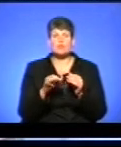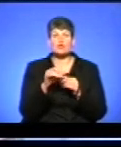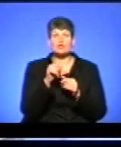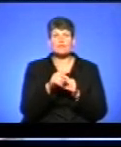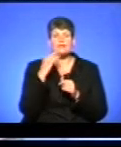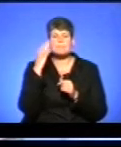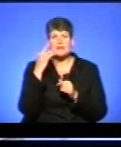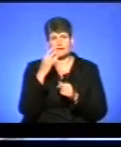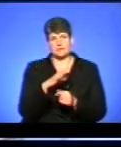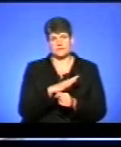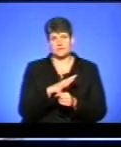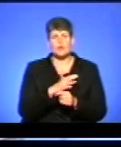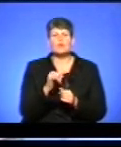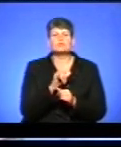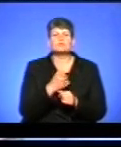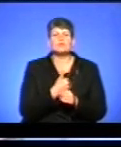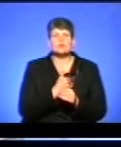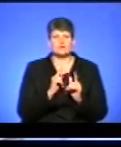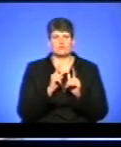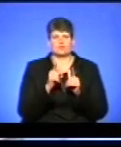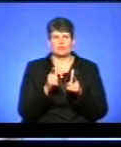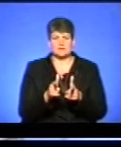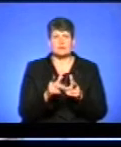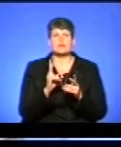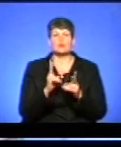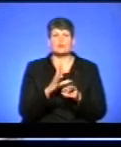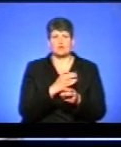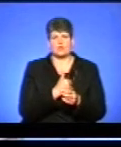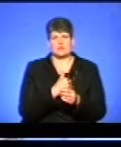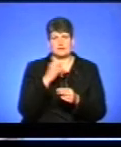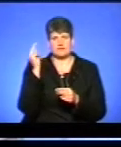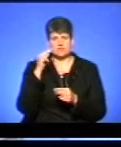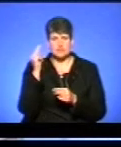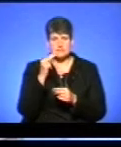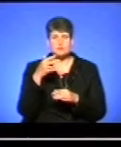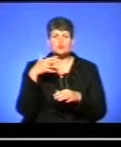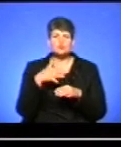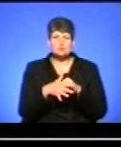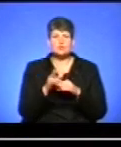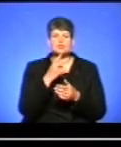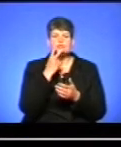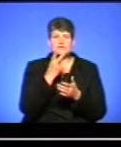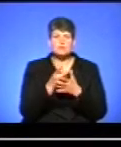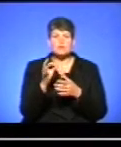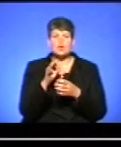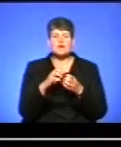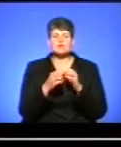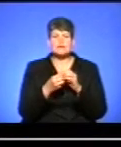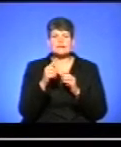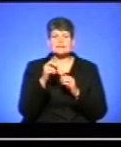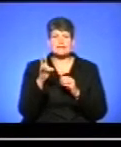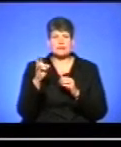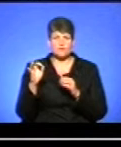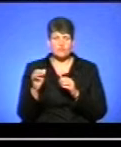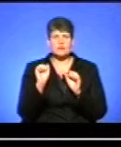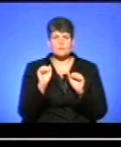вони мріяли, куди вони би хотіли вступити і на кого б вони хотіли навчатися. Зрозуміло, що дивлячись по результатах ЗНО, вони вже